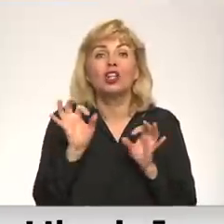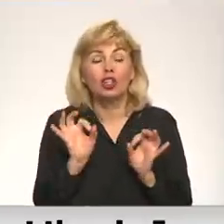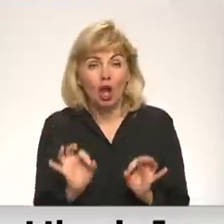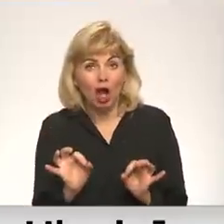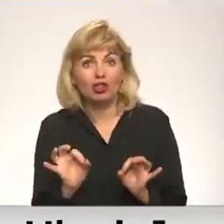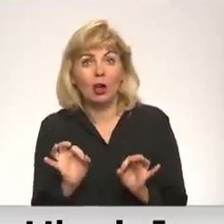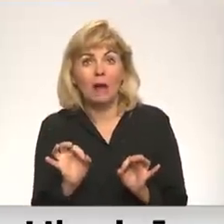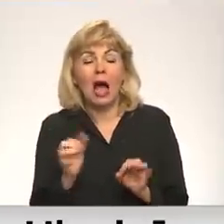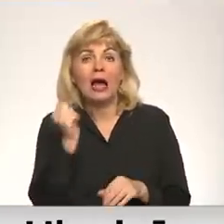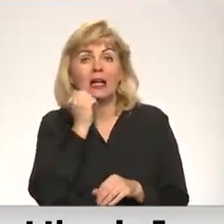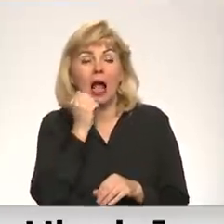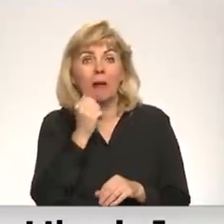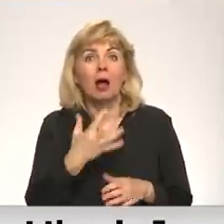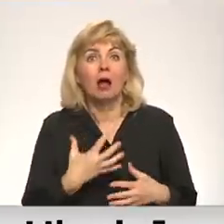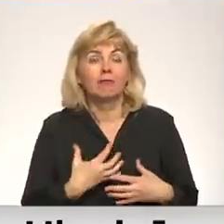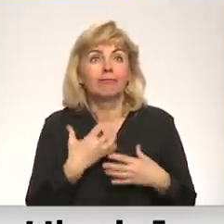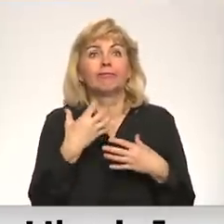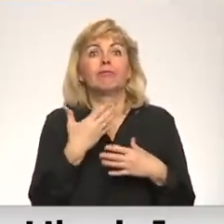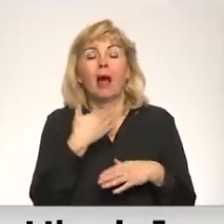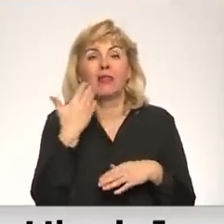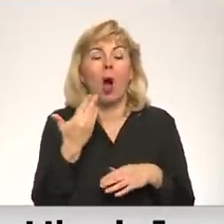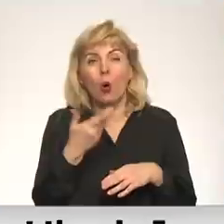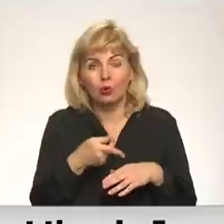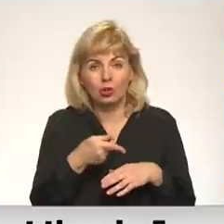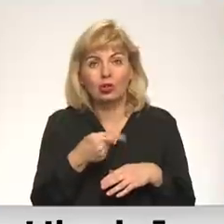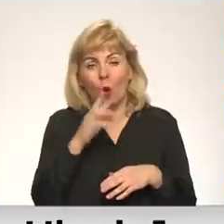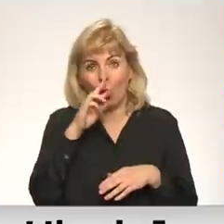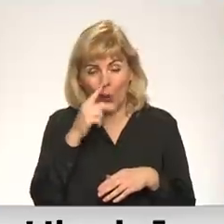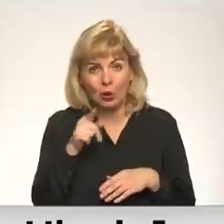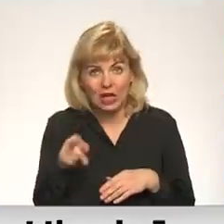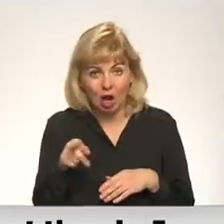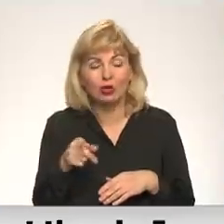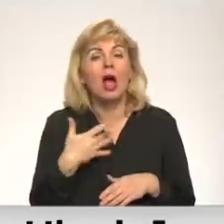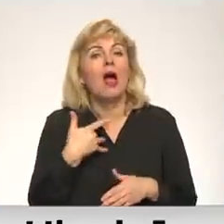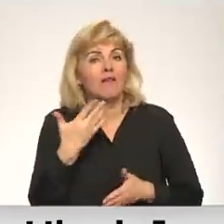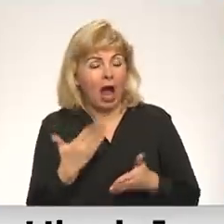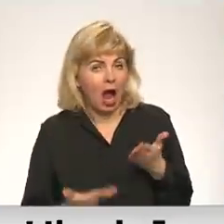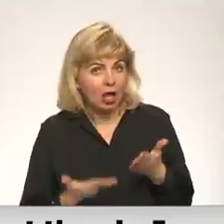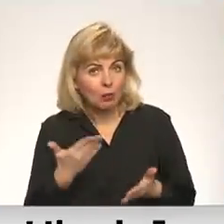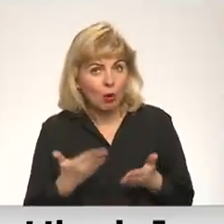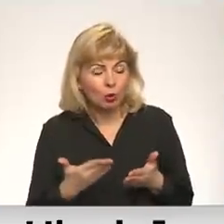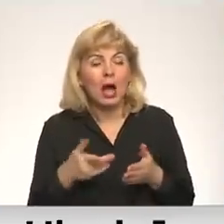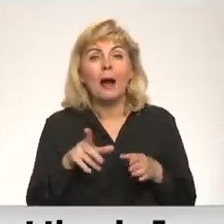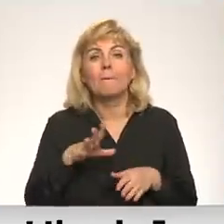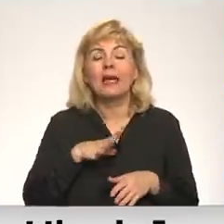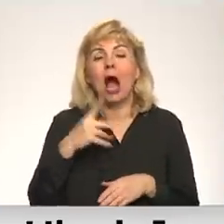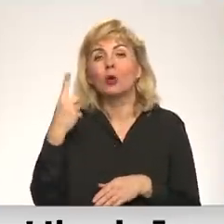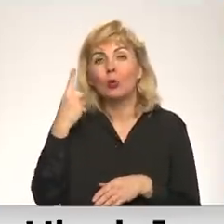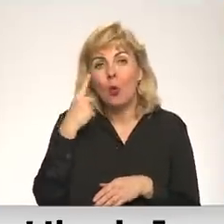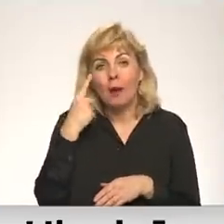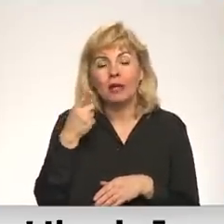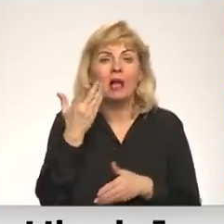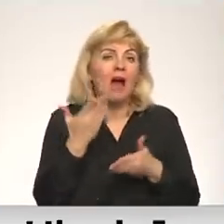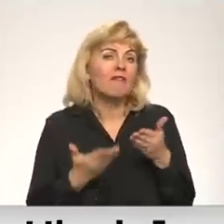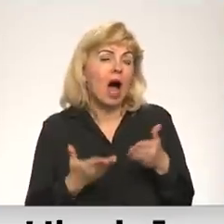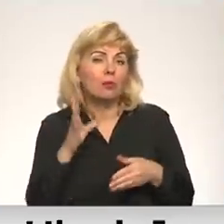Kremlis bija ārkārtīgi pārēķinājies. Jo faktiski es pieņemu, ka tika domāts, ka